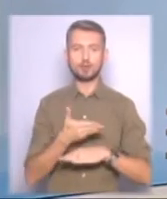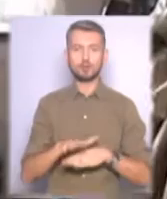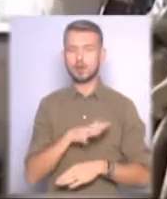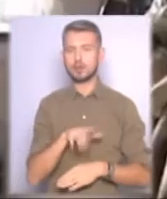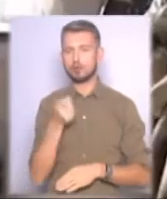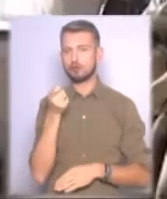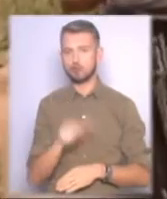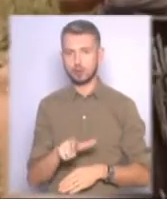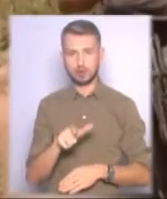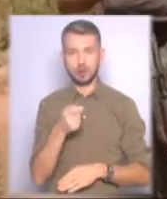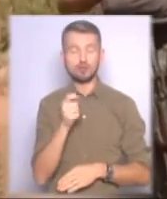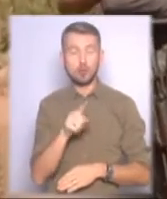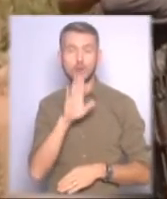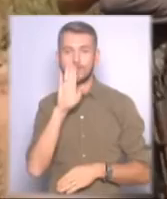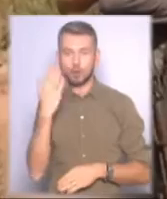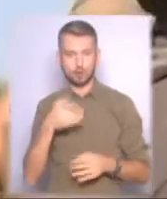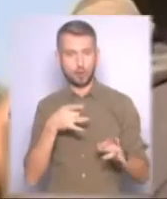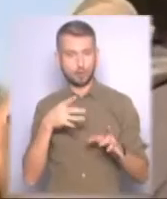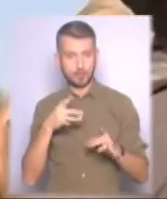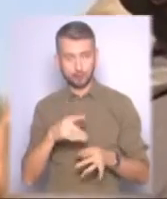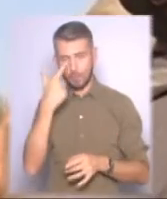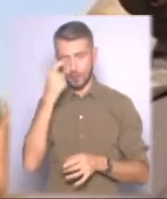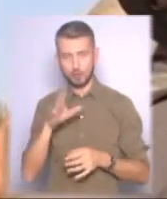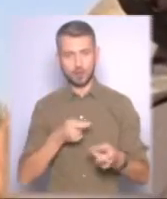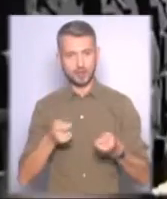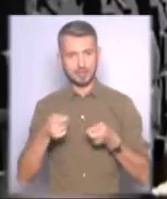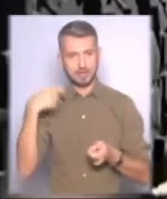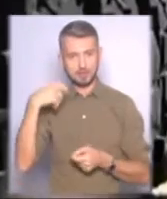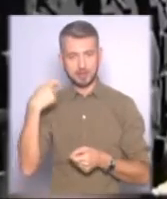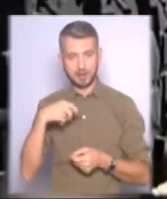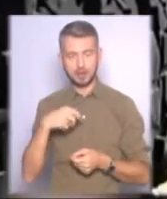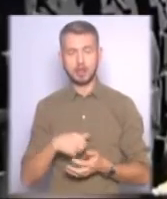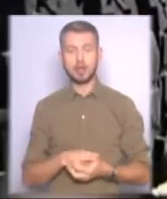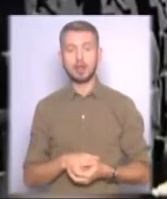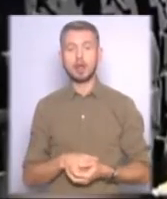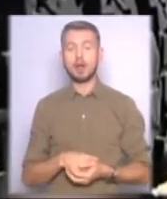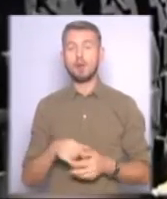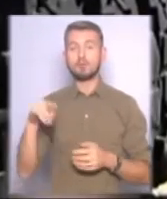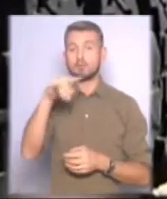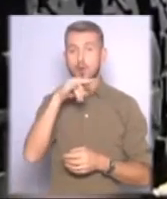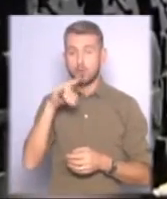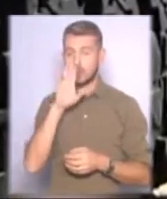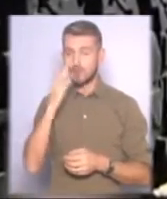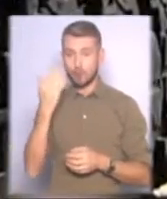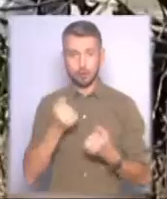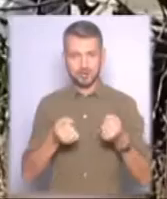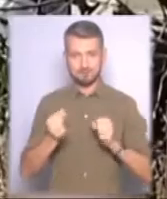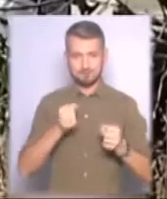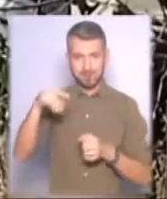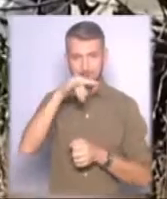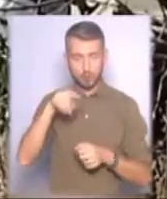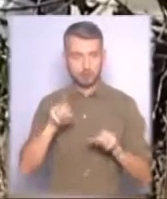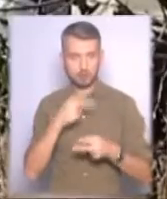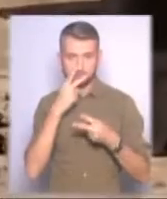жодного ворожого обстрілу, повідомляють в адміністрації президента. Польотів ворожих безпілотників також не зафіксовано. Внаслідок